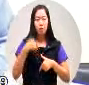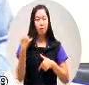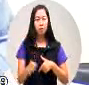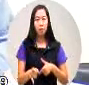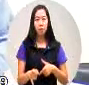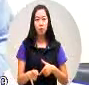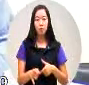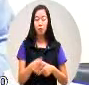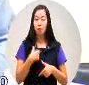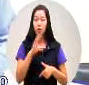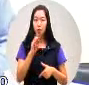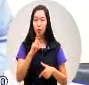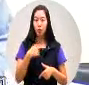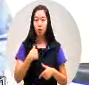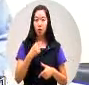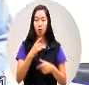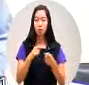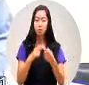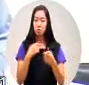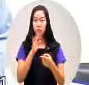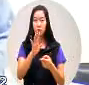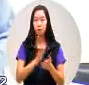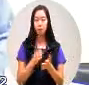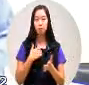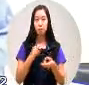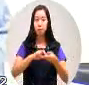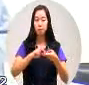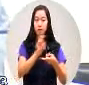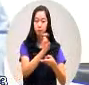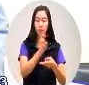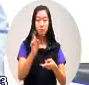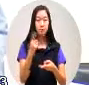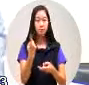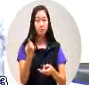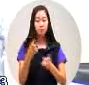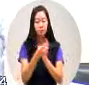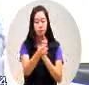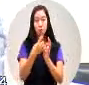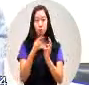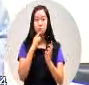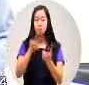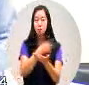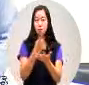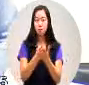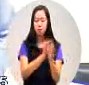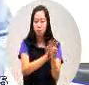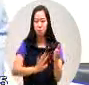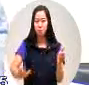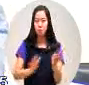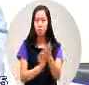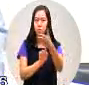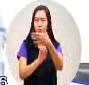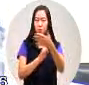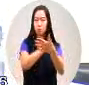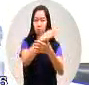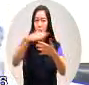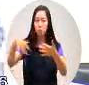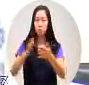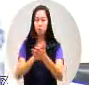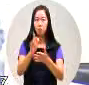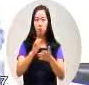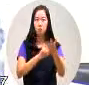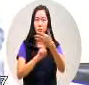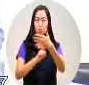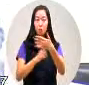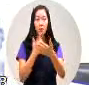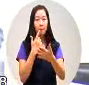应该会有这个台二十线二十一线是整个影响奇美九区啊不但影响